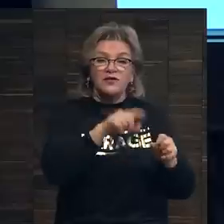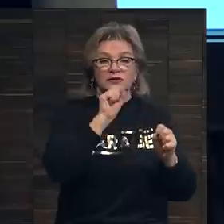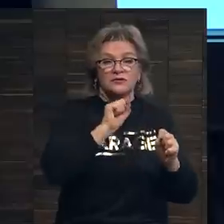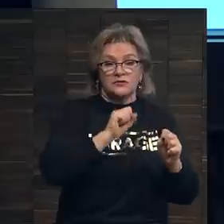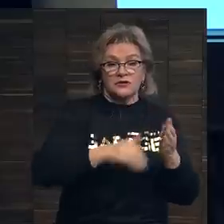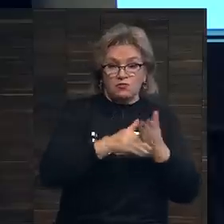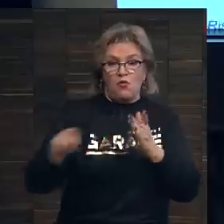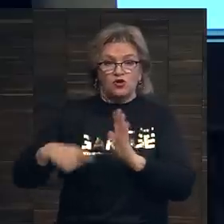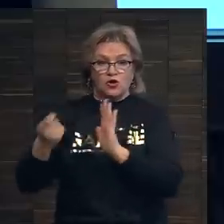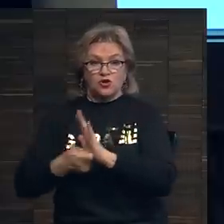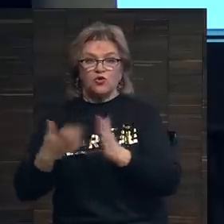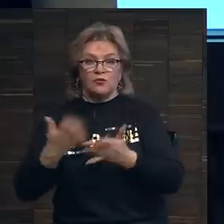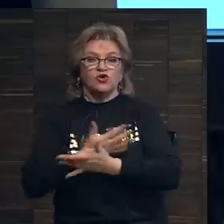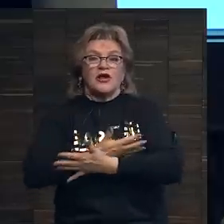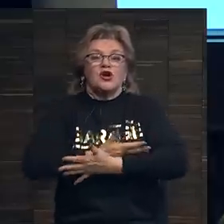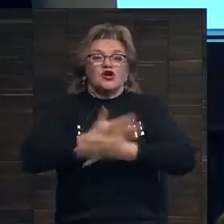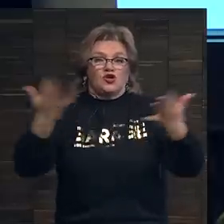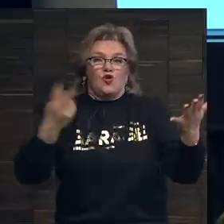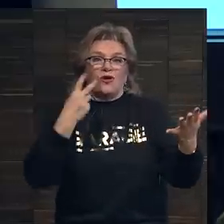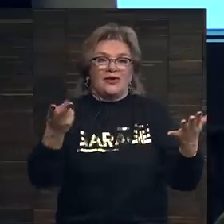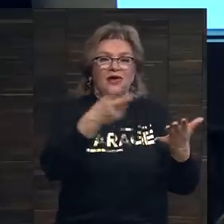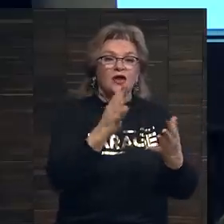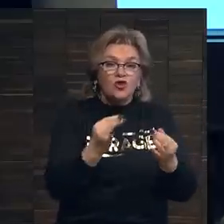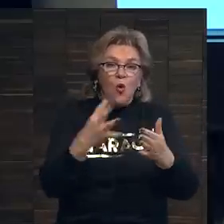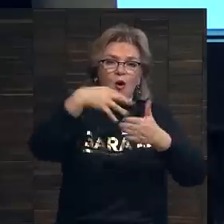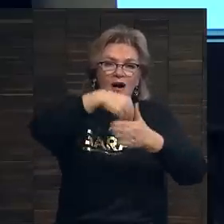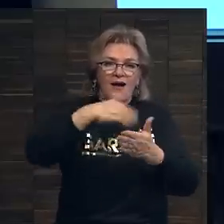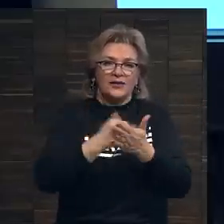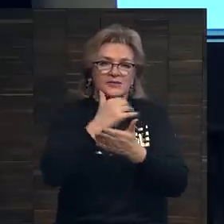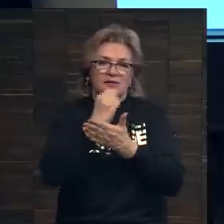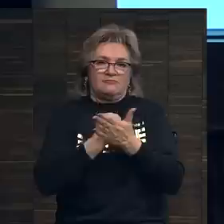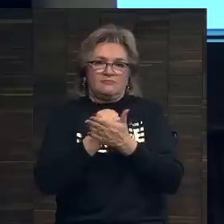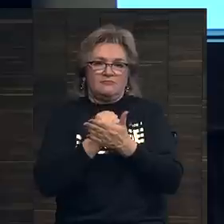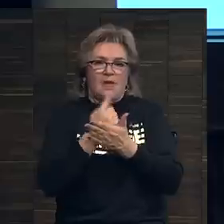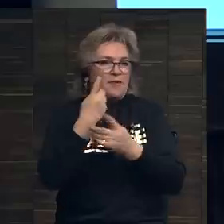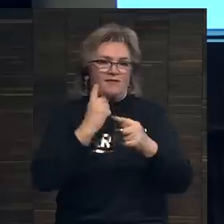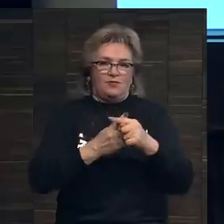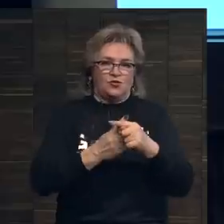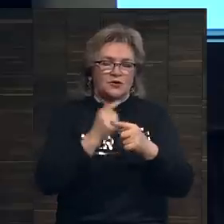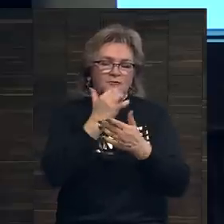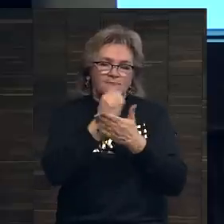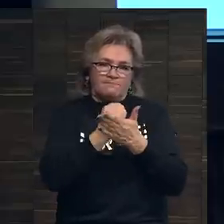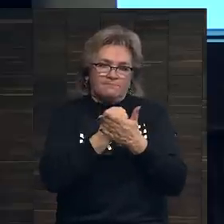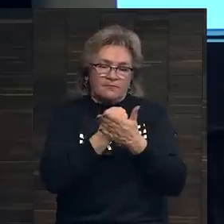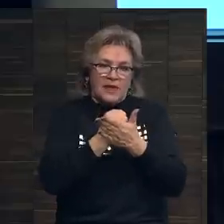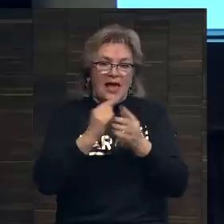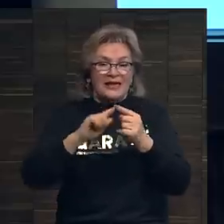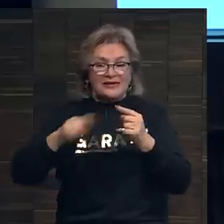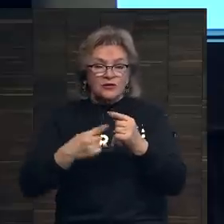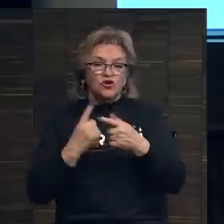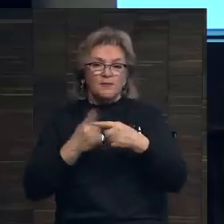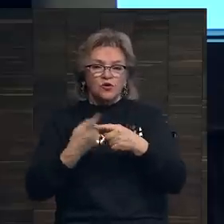помощью аукциона все равно достичь широкого охвата, сохраняя конфиденциальность. Конфиденциальность первый плюс. Следующее плюс